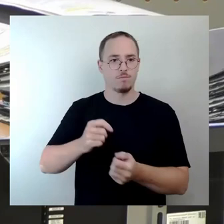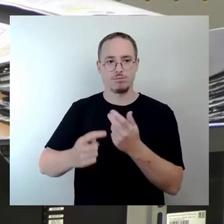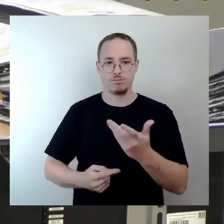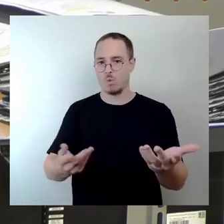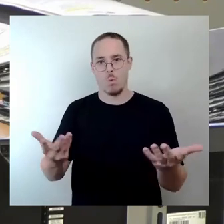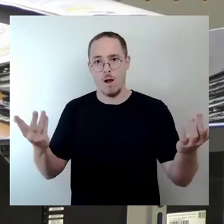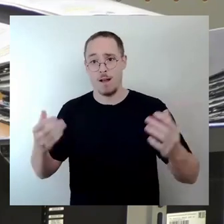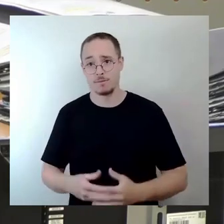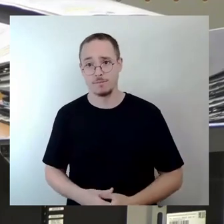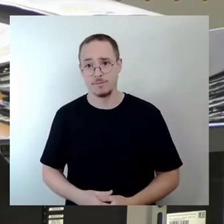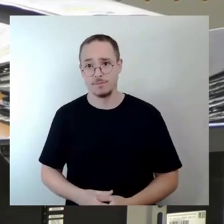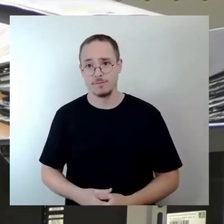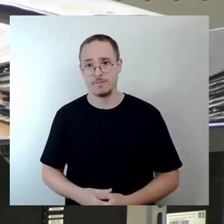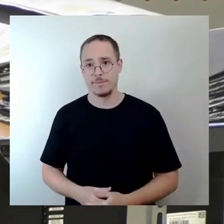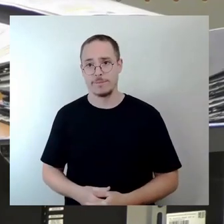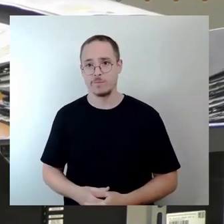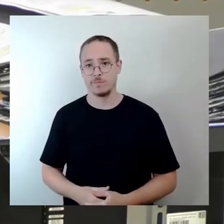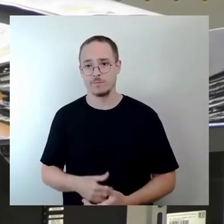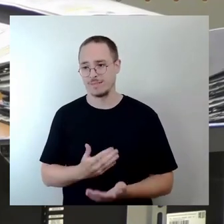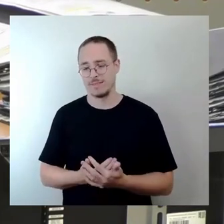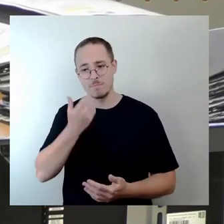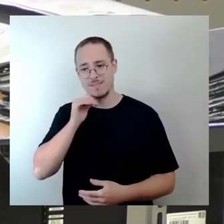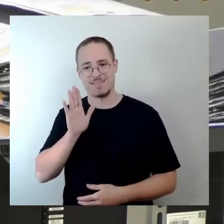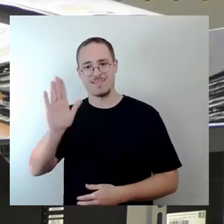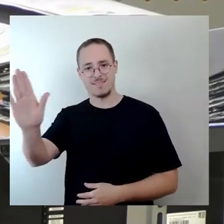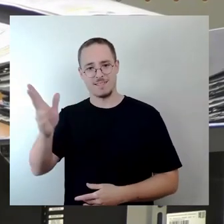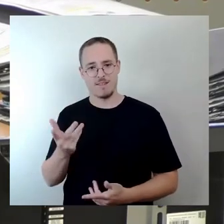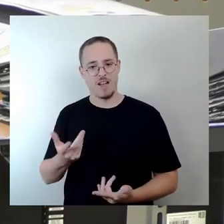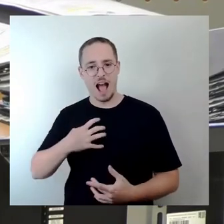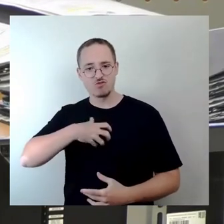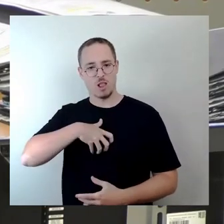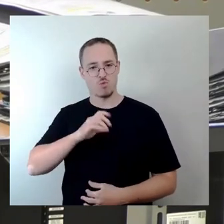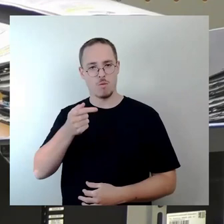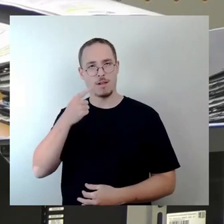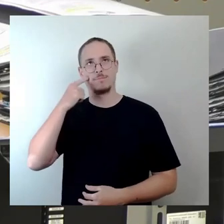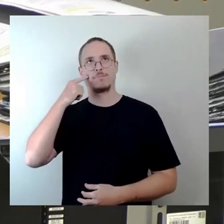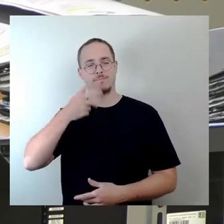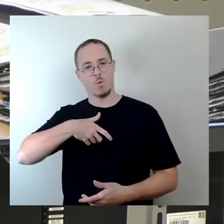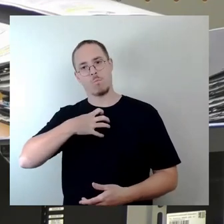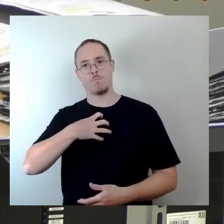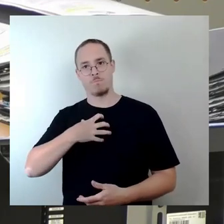nur empfehlen, überdenken Sie da wirklich noch mal Ihre Haltung. Ich finde die sehr ambivalent.